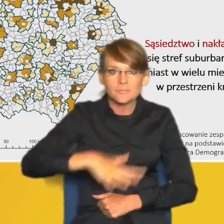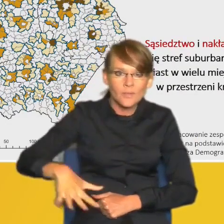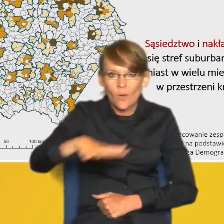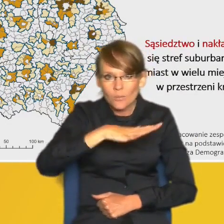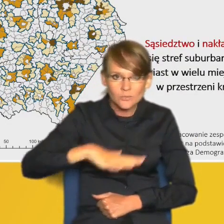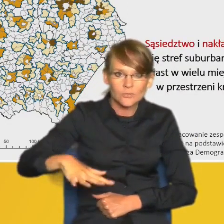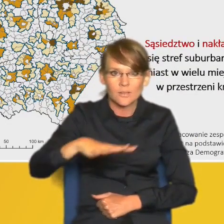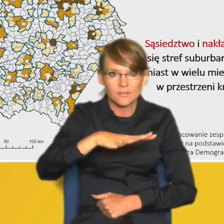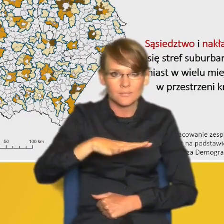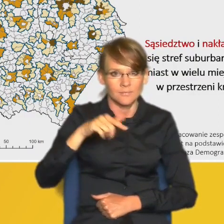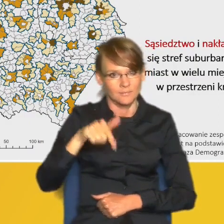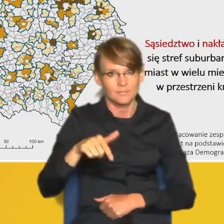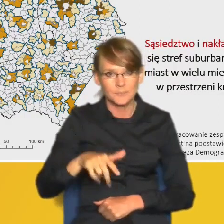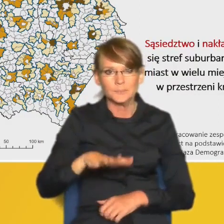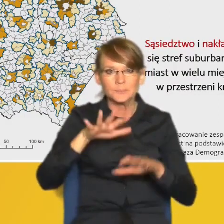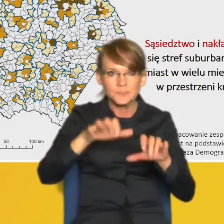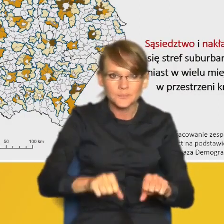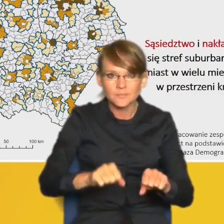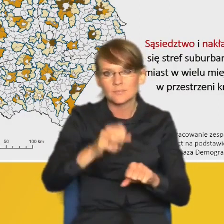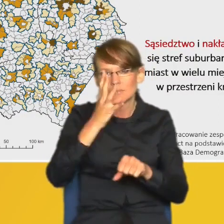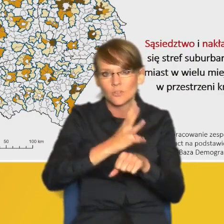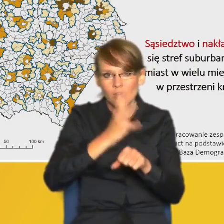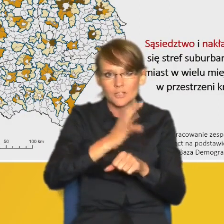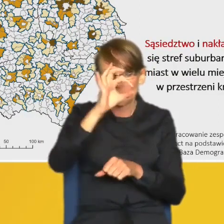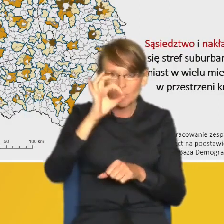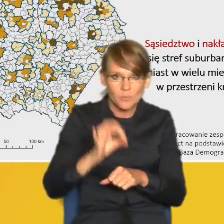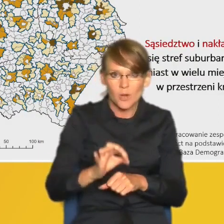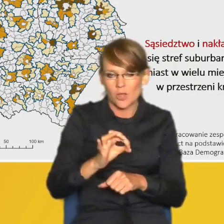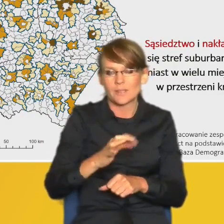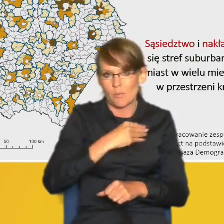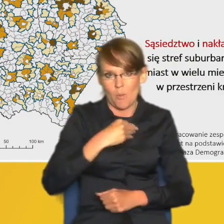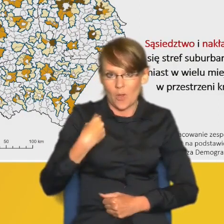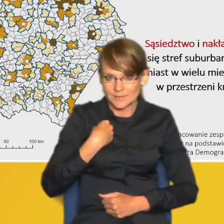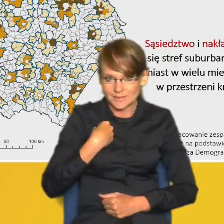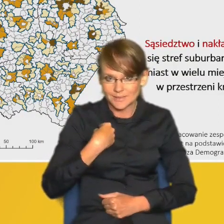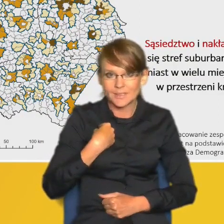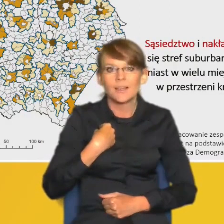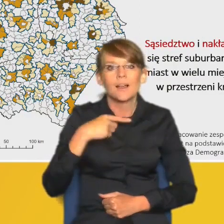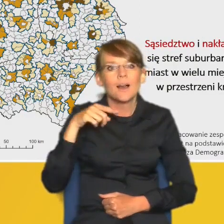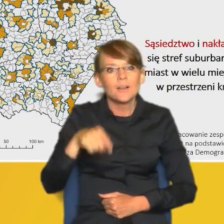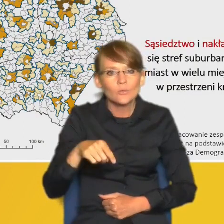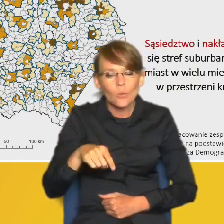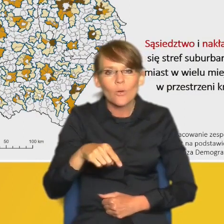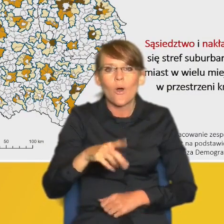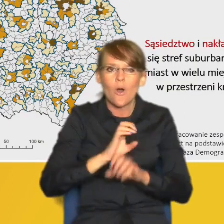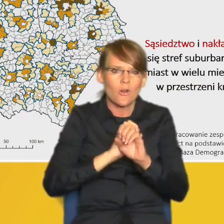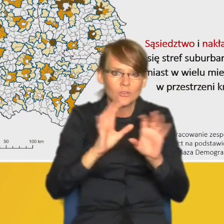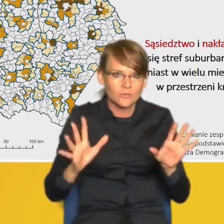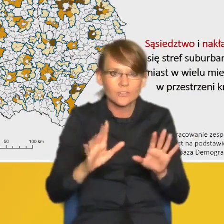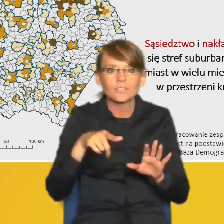zajmują ponad 40% powierzchni Polski. Oczywiście skala tej suburbanizacji,